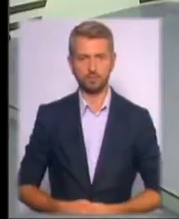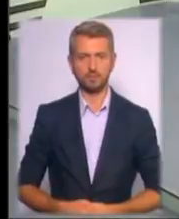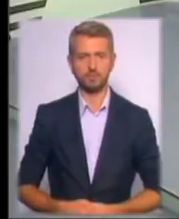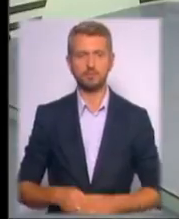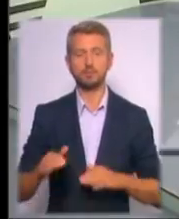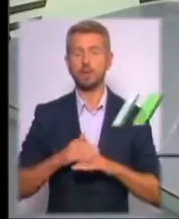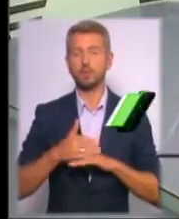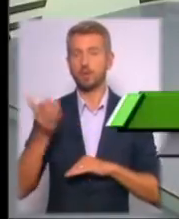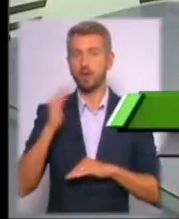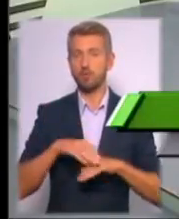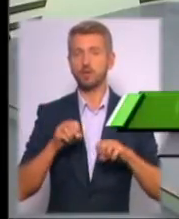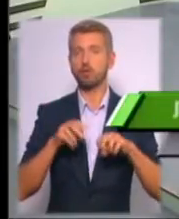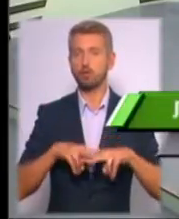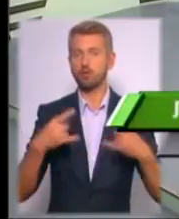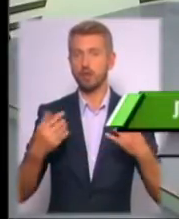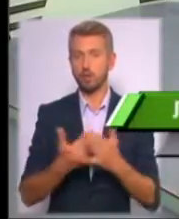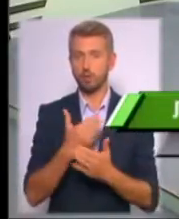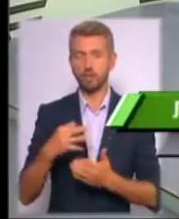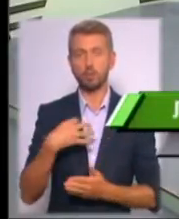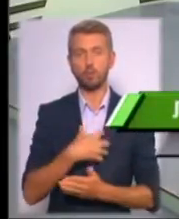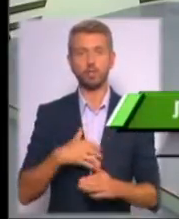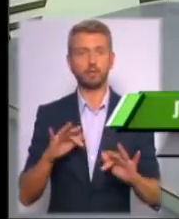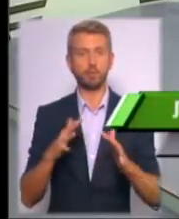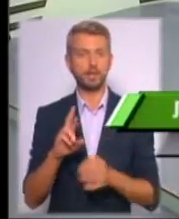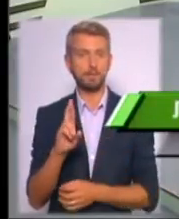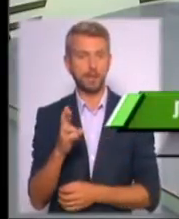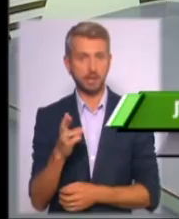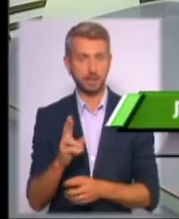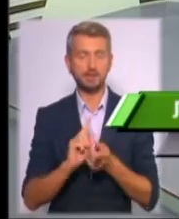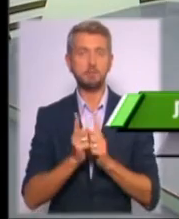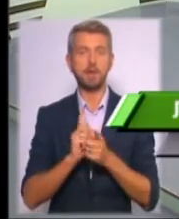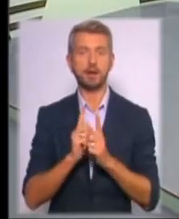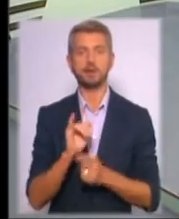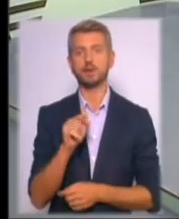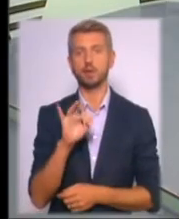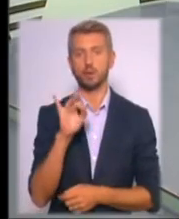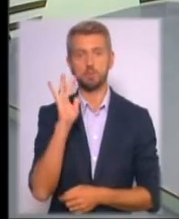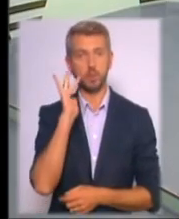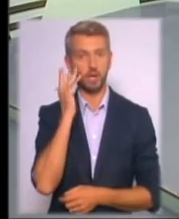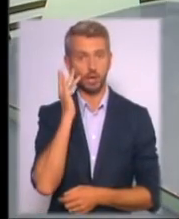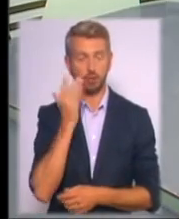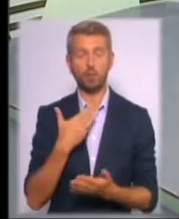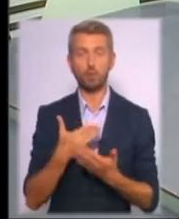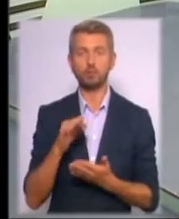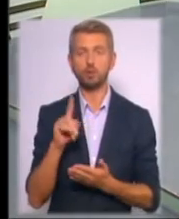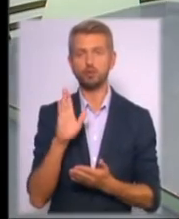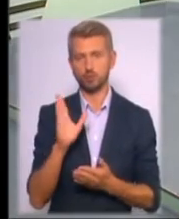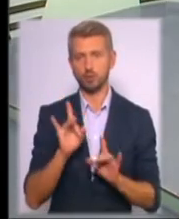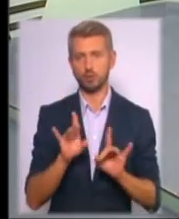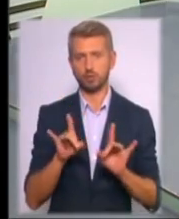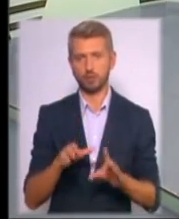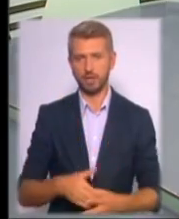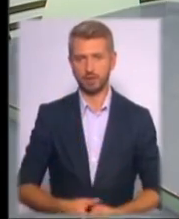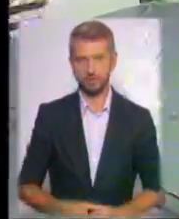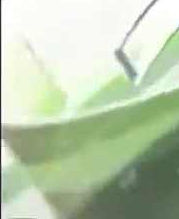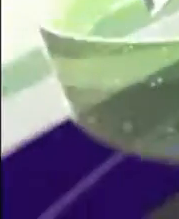Добрий вечір! Столичні теленовини про важливі події п'ятниці. У студії для вас працюють Лілія Гулей та Ігору Бондаренко. І ось про що розкажемо зокрема.